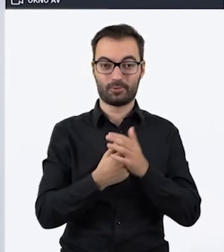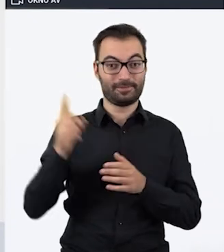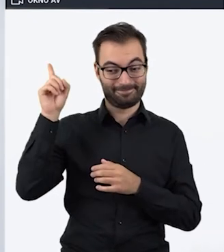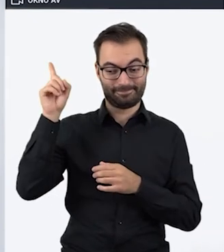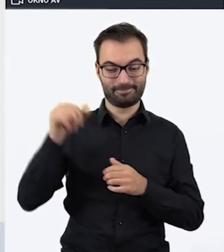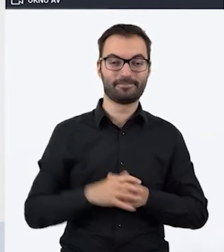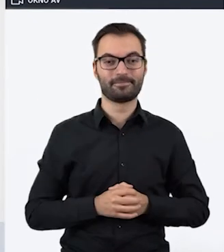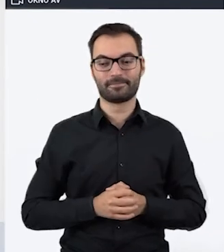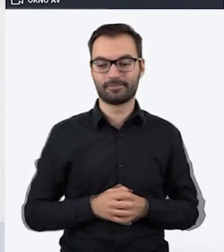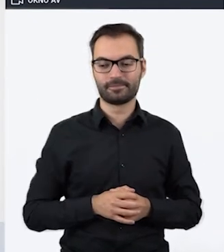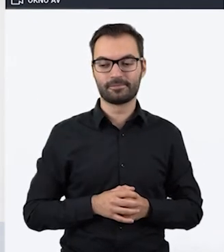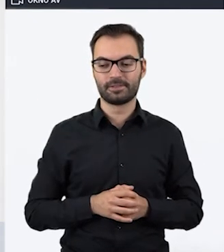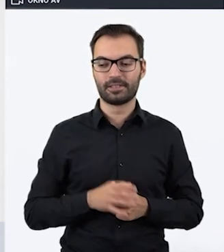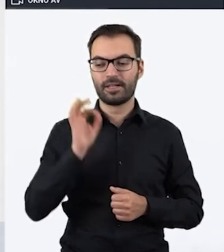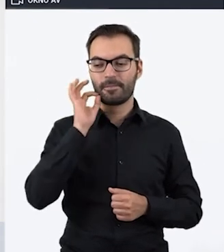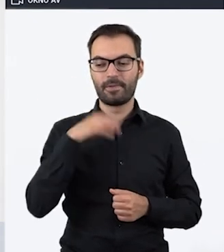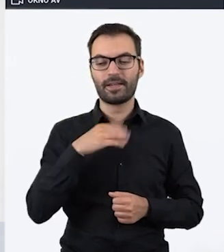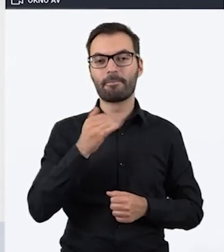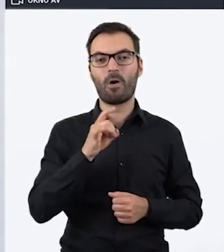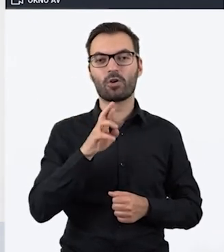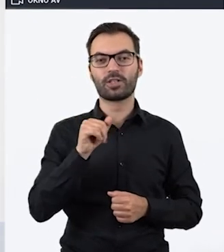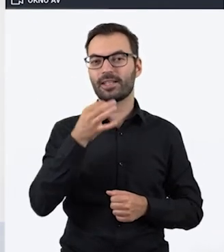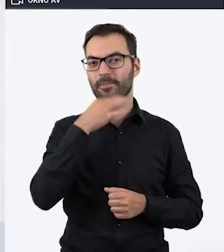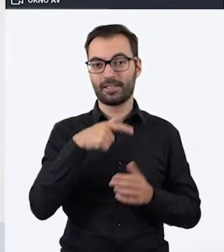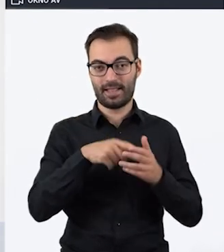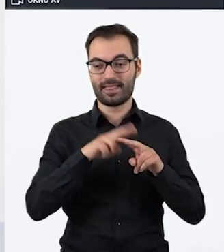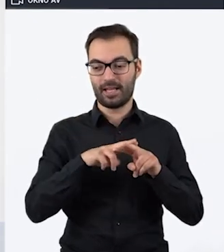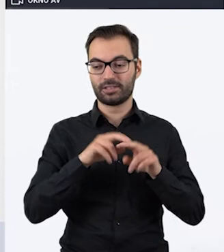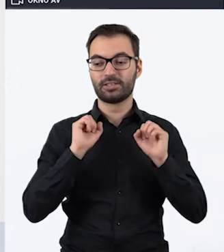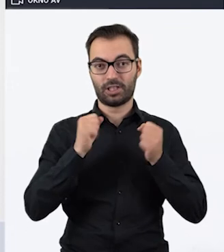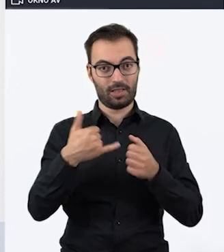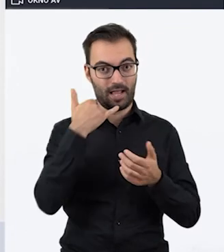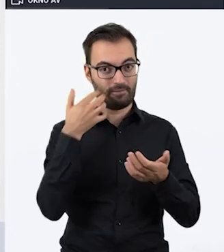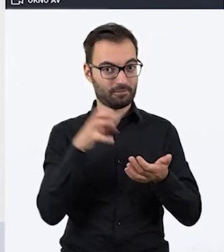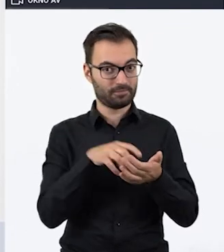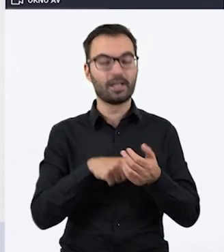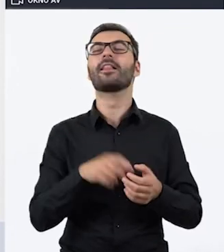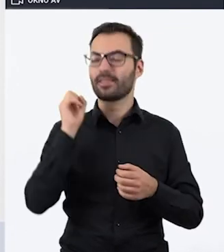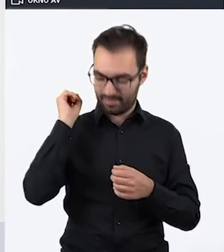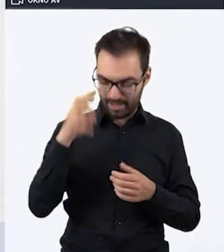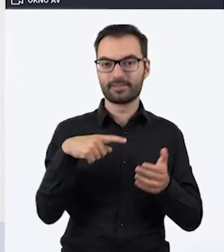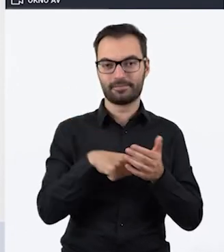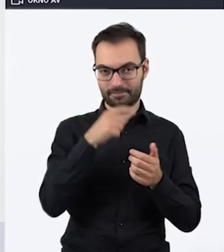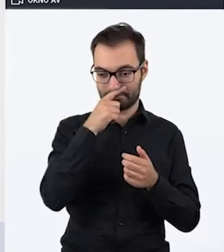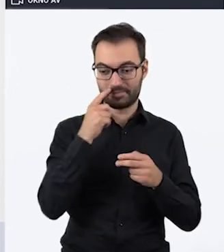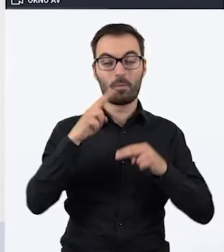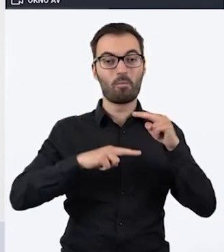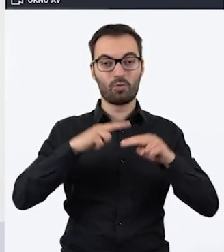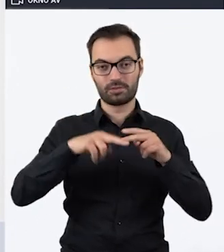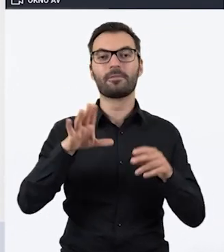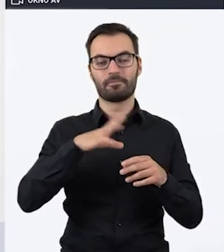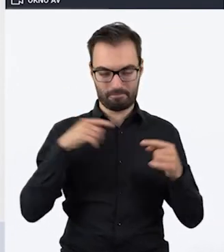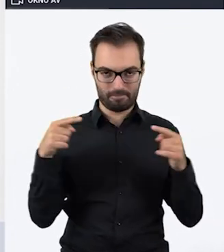z nich jest właśnie ten generator szyfrów. Pani Małgorzata spytała, czy to narzędzie będzie działać na telefonie? Tak, to narzędzie z puzzlami